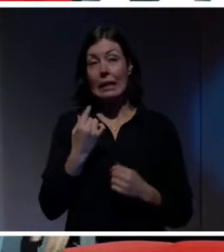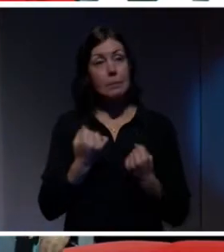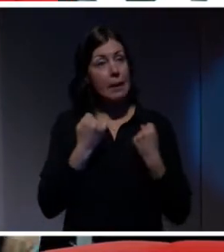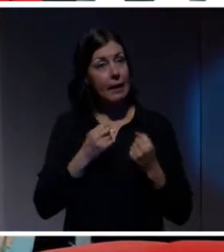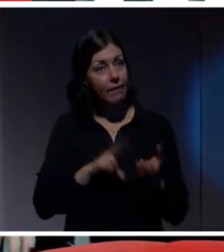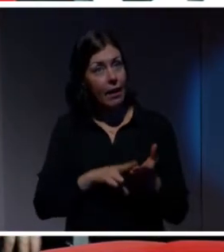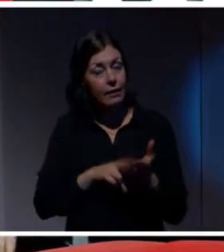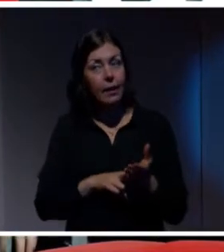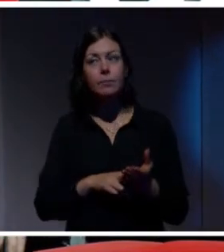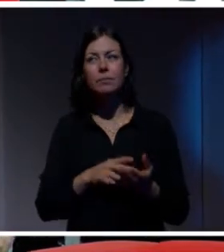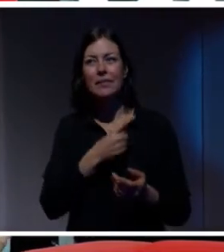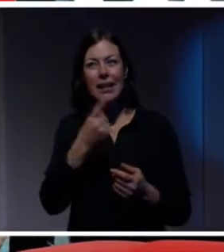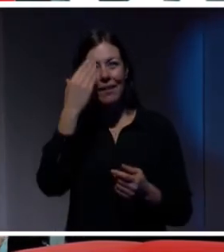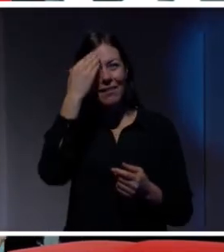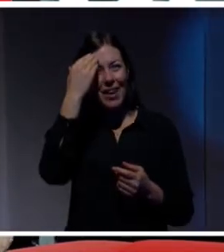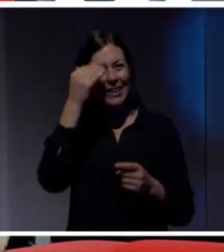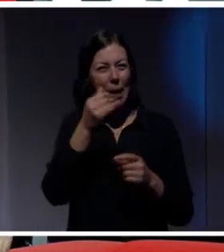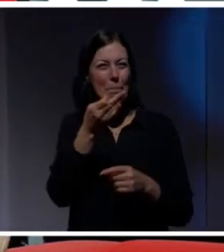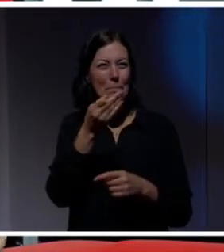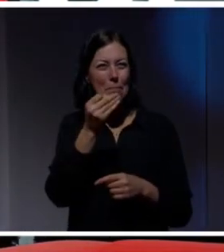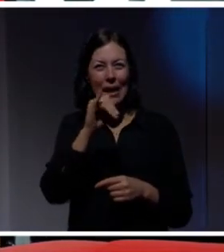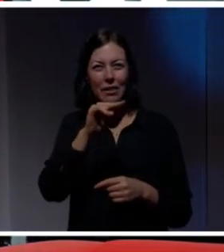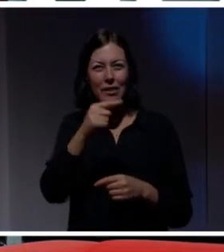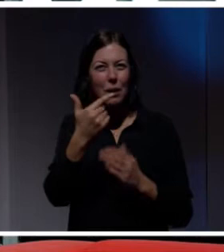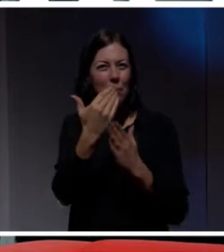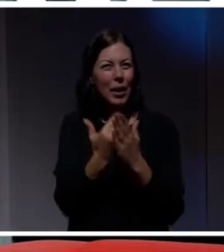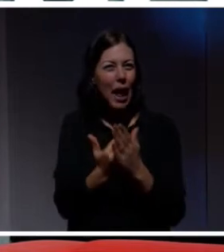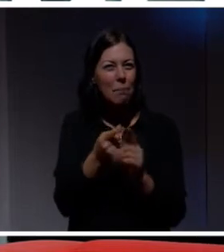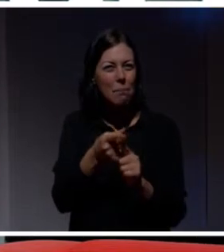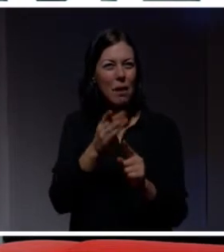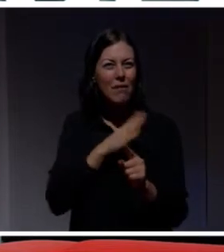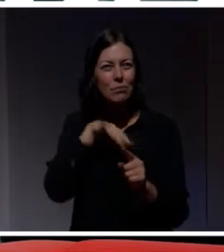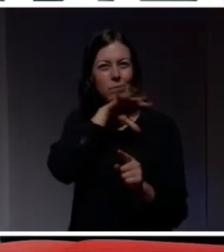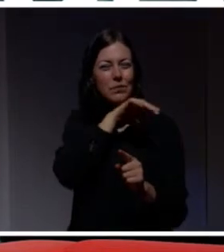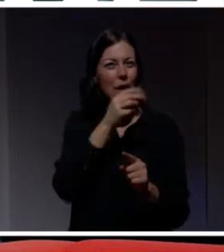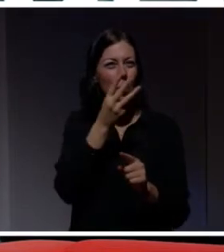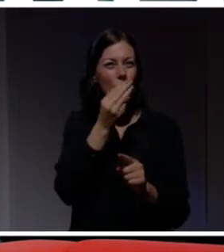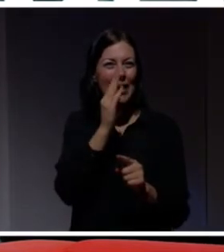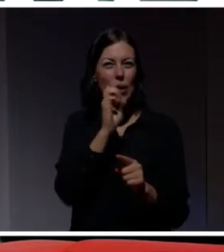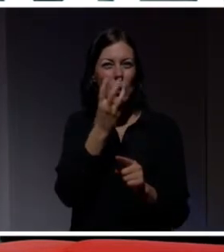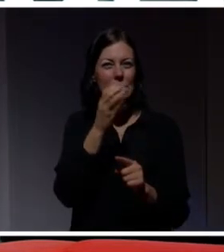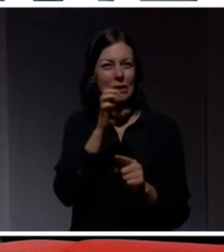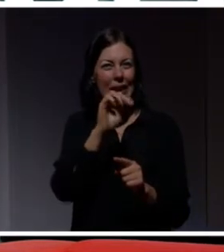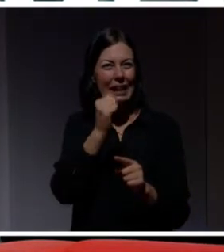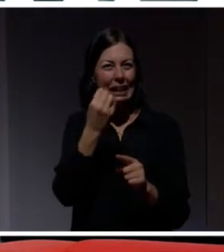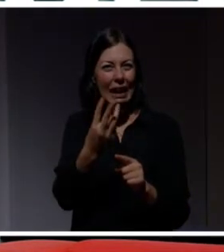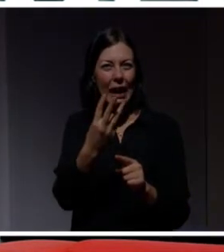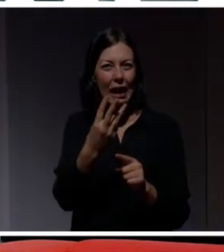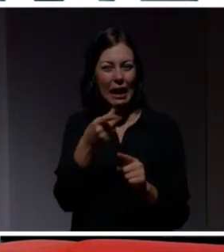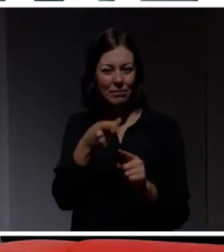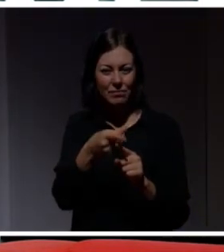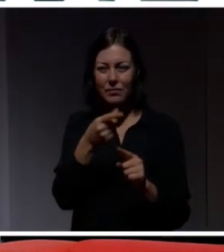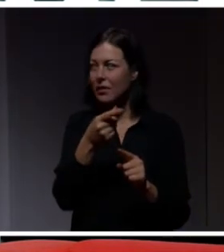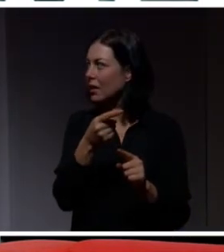fakta är, ni vet i Paint, programmet som fanns på Windows 93 wayback när man höll på. Som gjorde